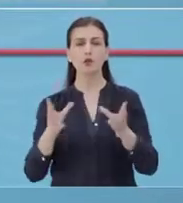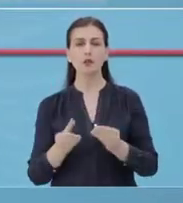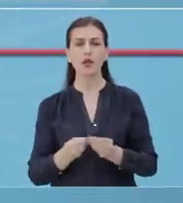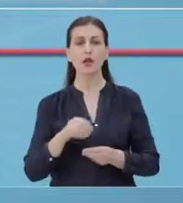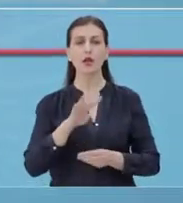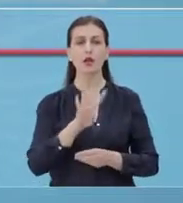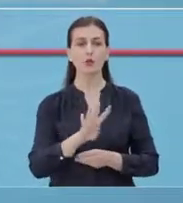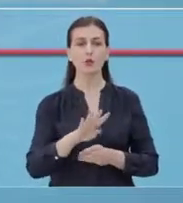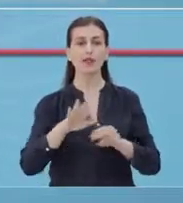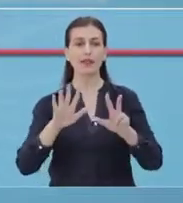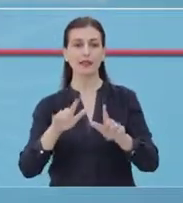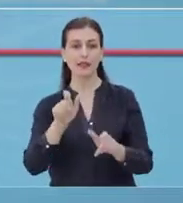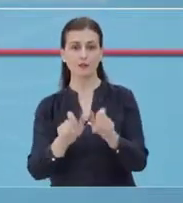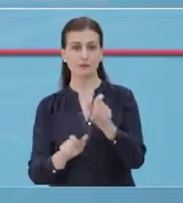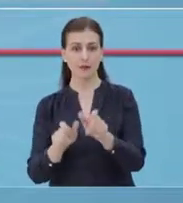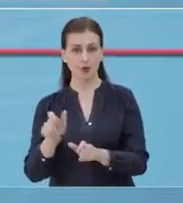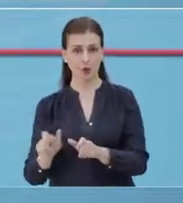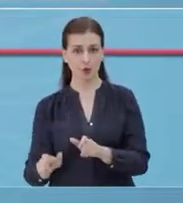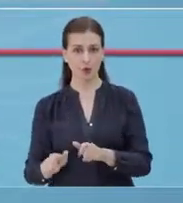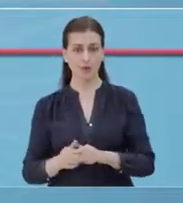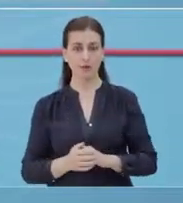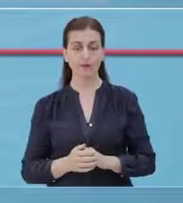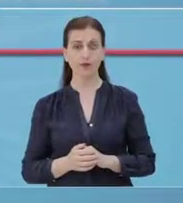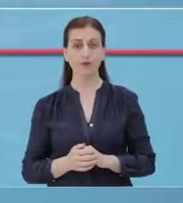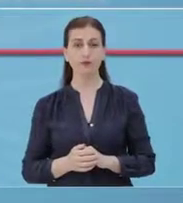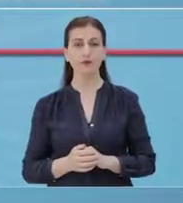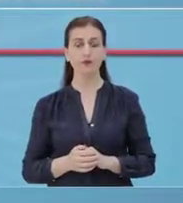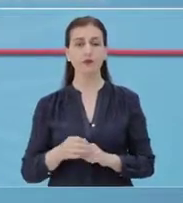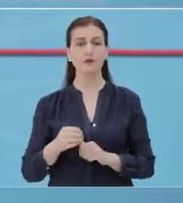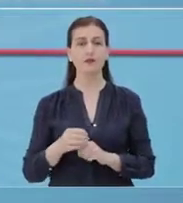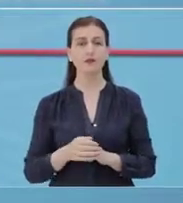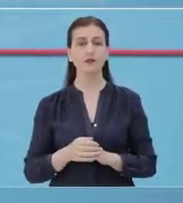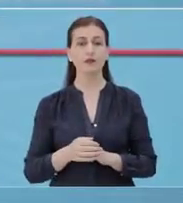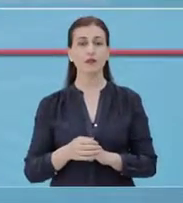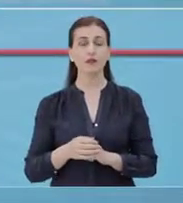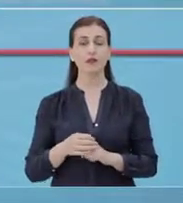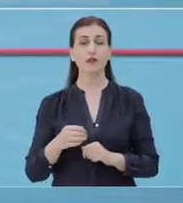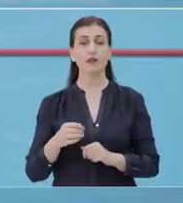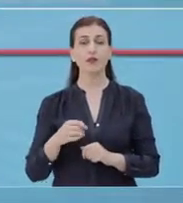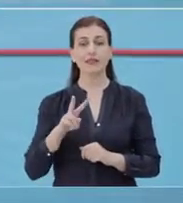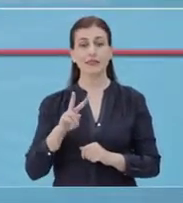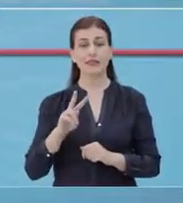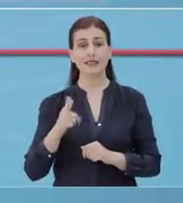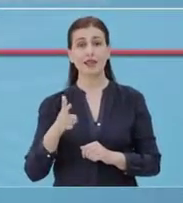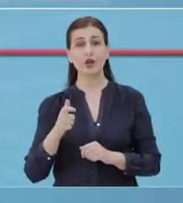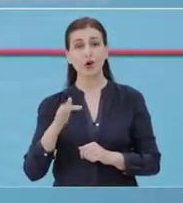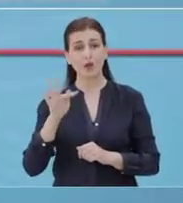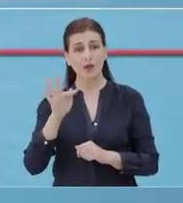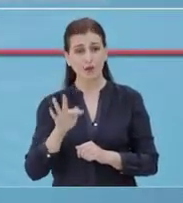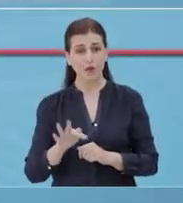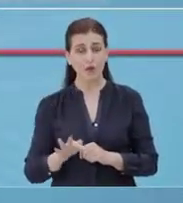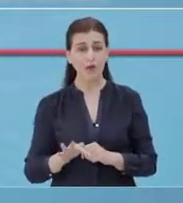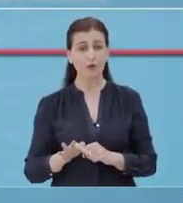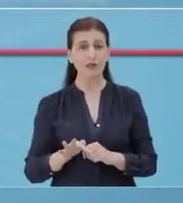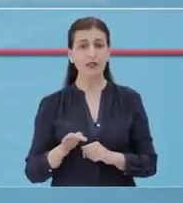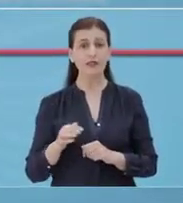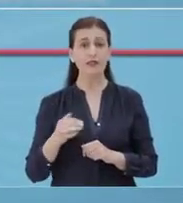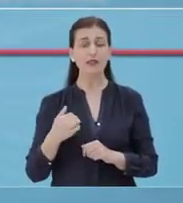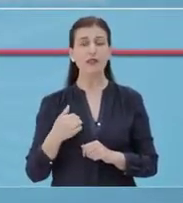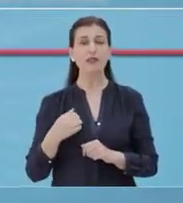shërbim 28 pacientë. Pabarësi shëritjes me 19 raste të reja në 24 orote fundit,